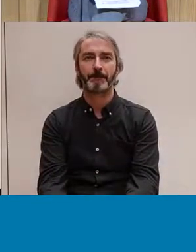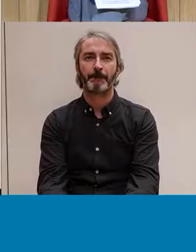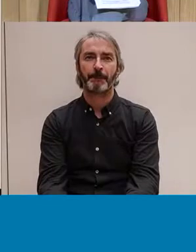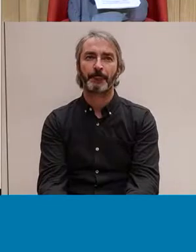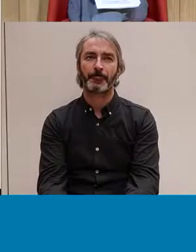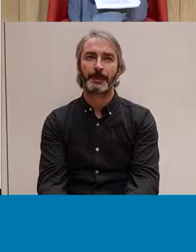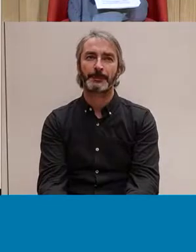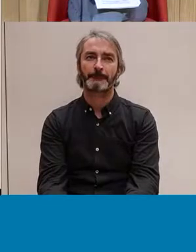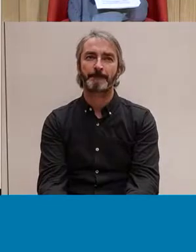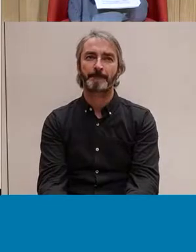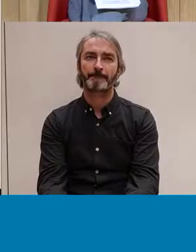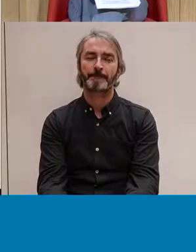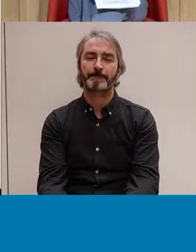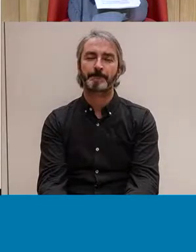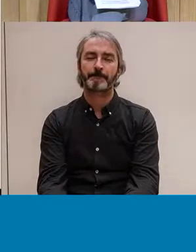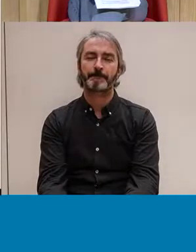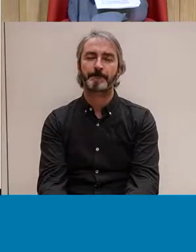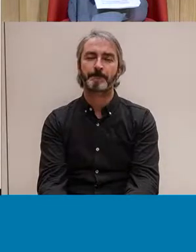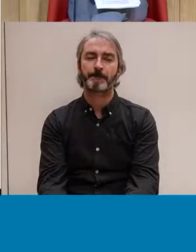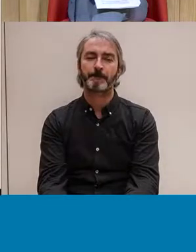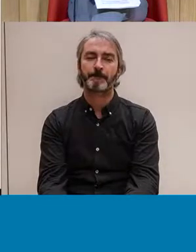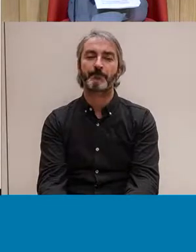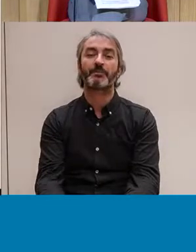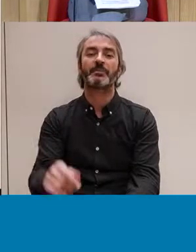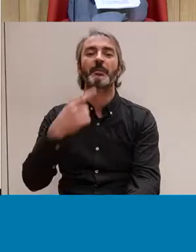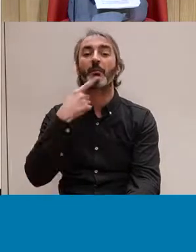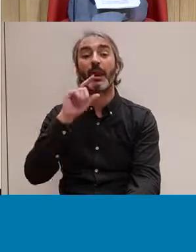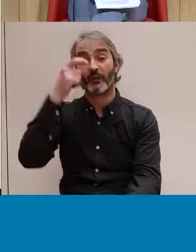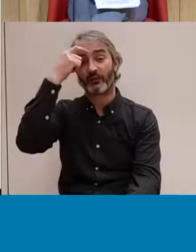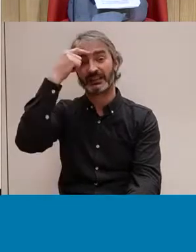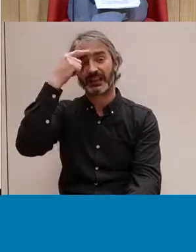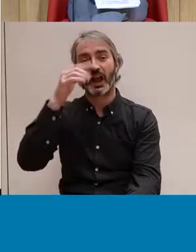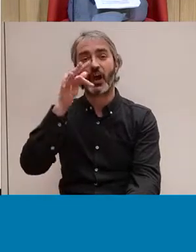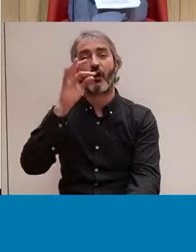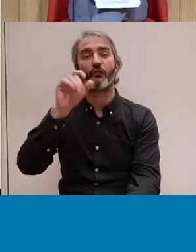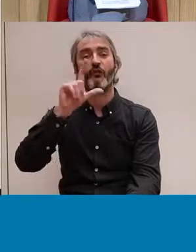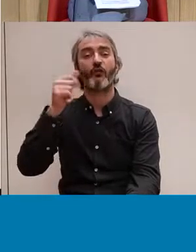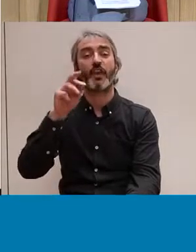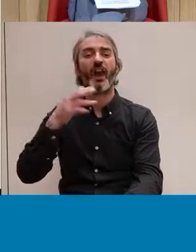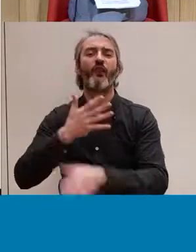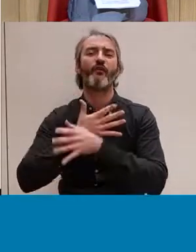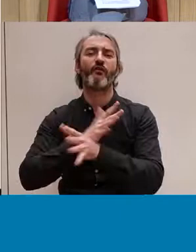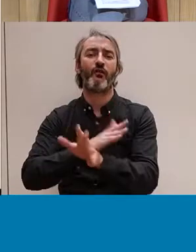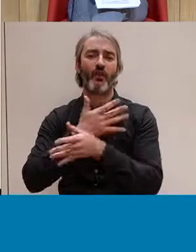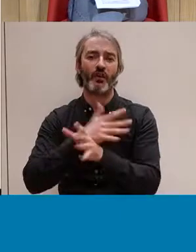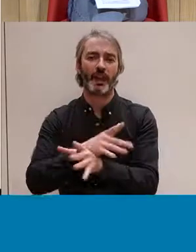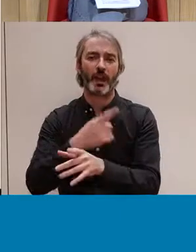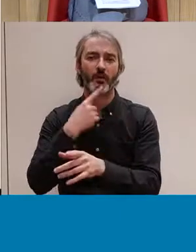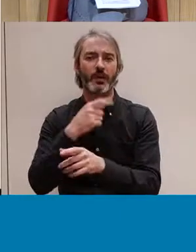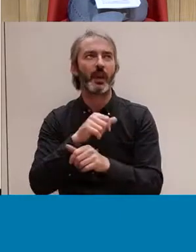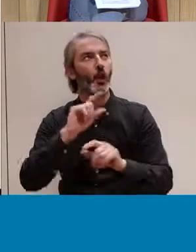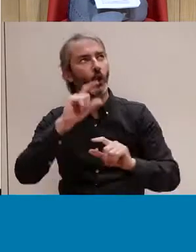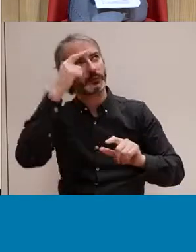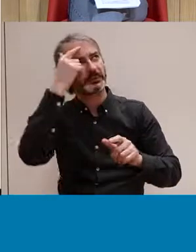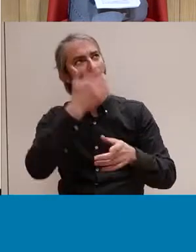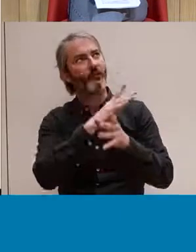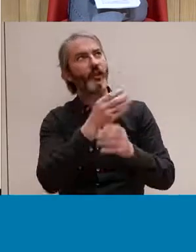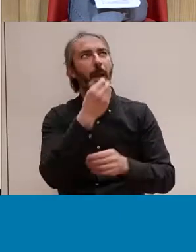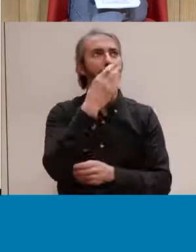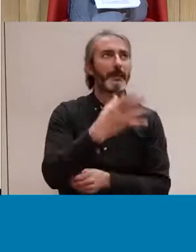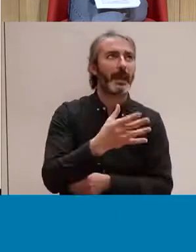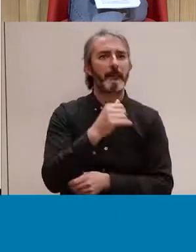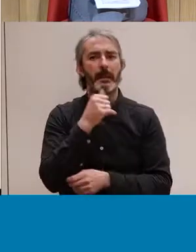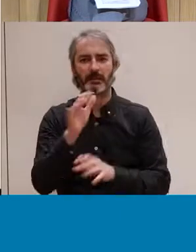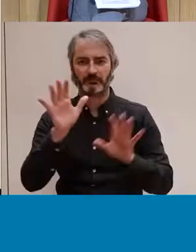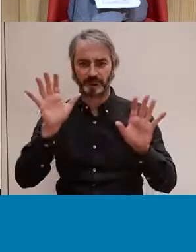Una mica també resignificar el concepte de follar, no? I entendre que no hi ha una manera de follar bé, no? Que això també és com una idea que està